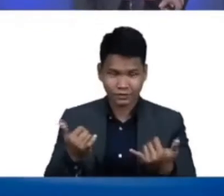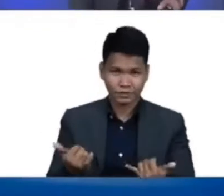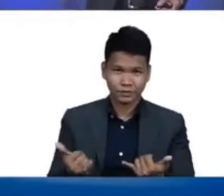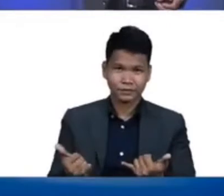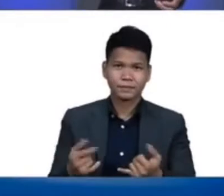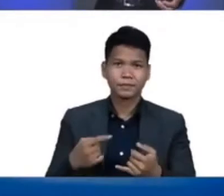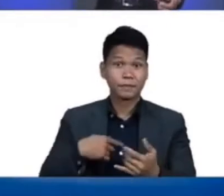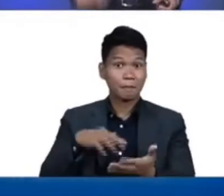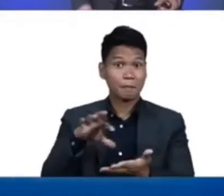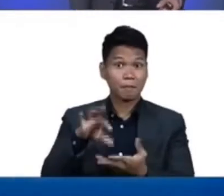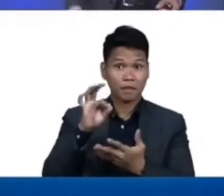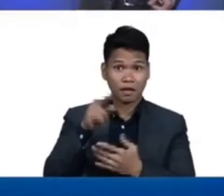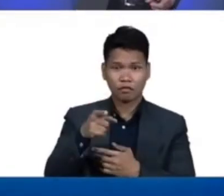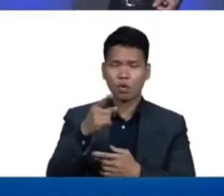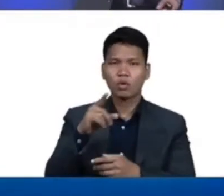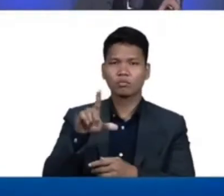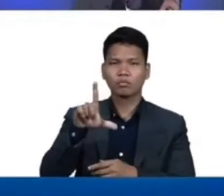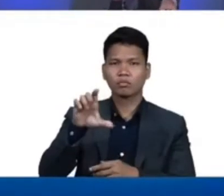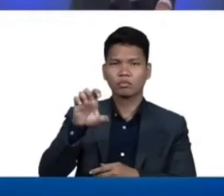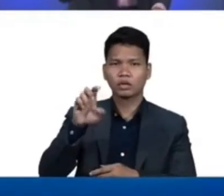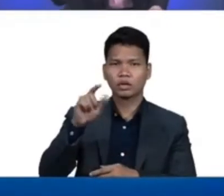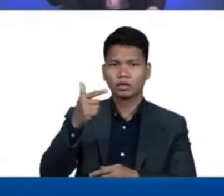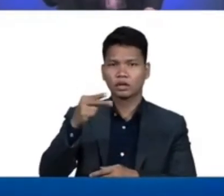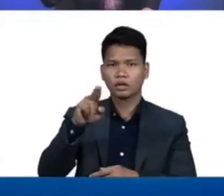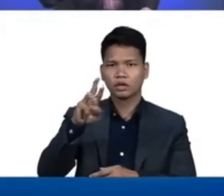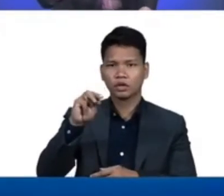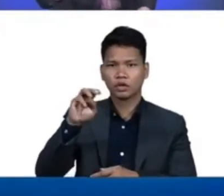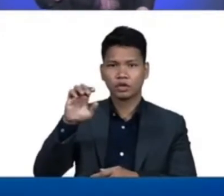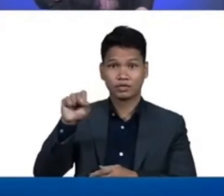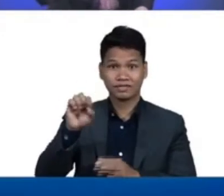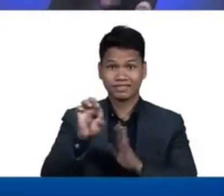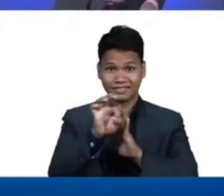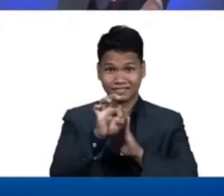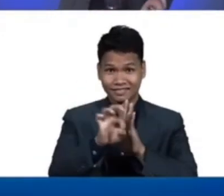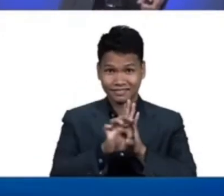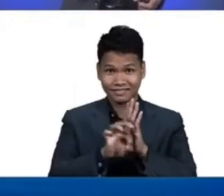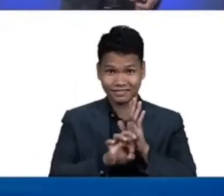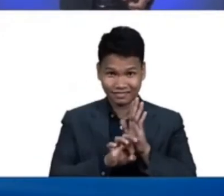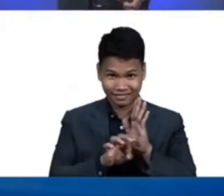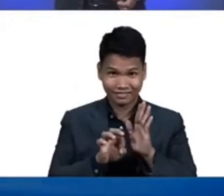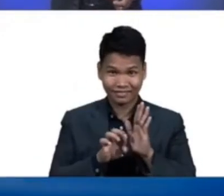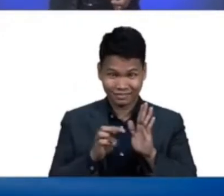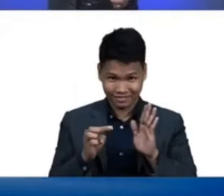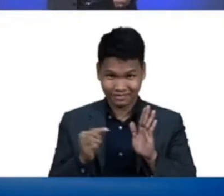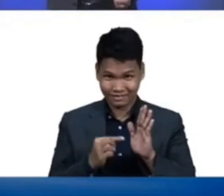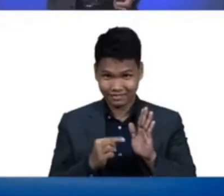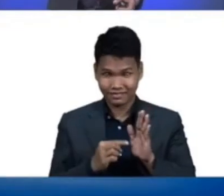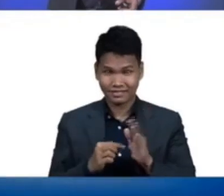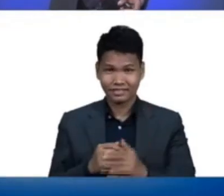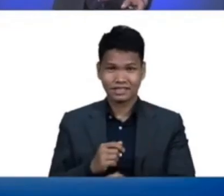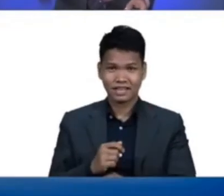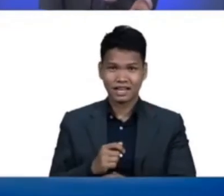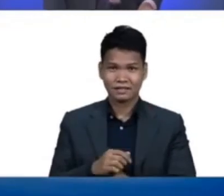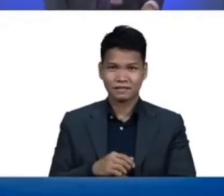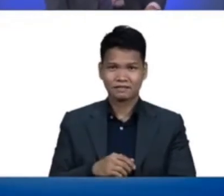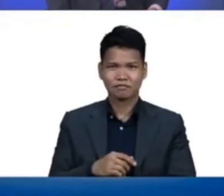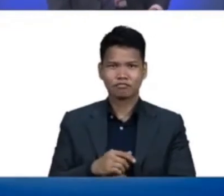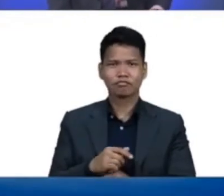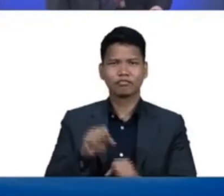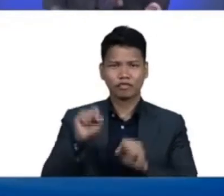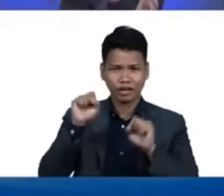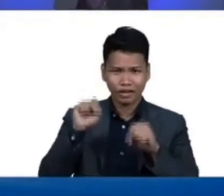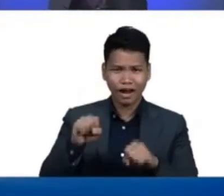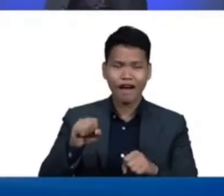shown that legumes, yung pong mga buto-buto, yung mga seeds, lower blood cholesterol